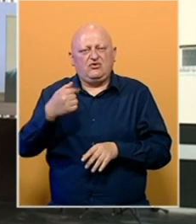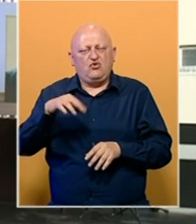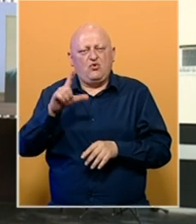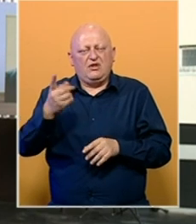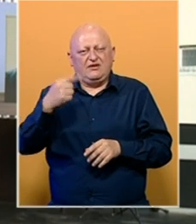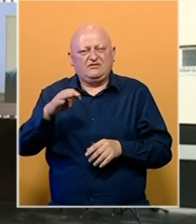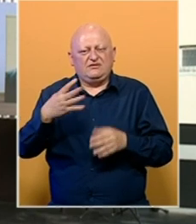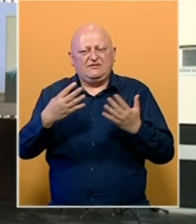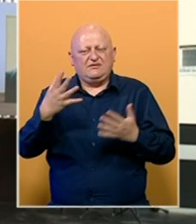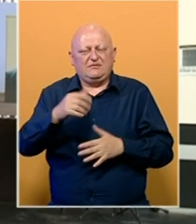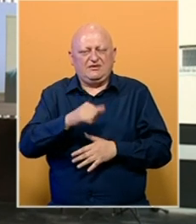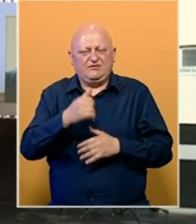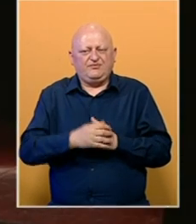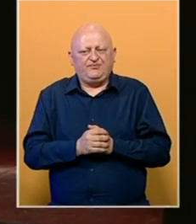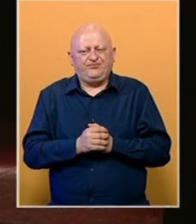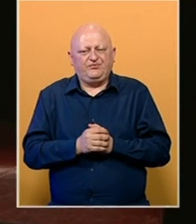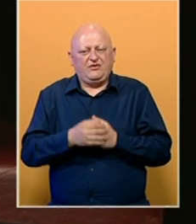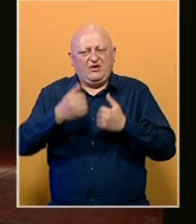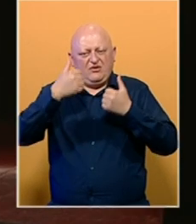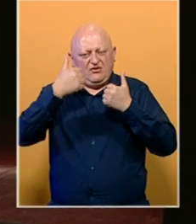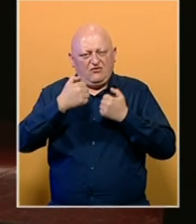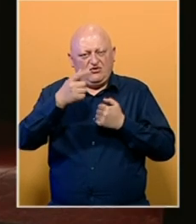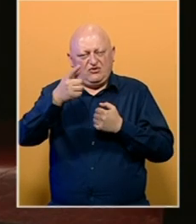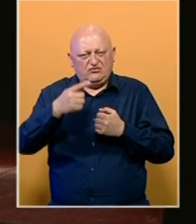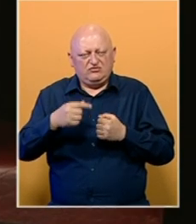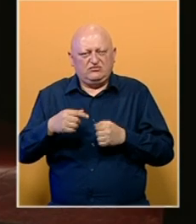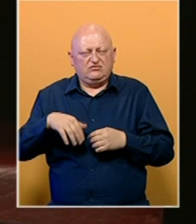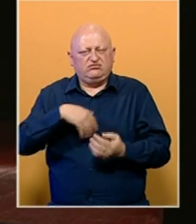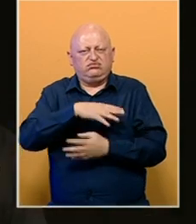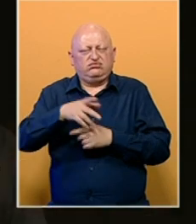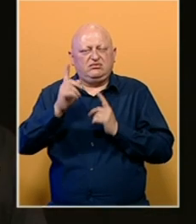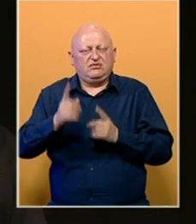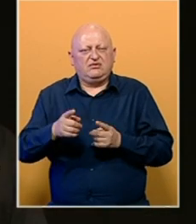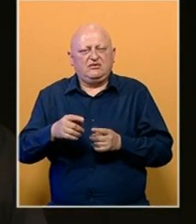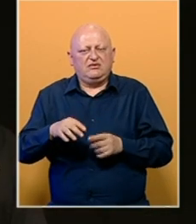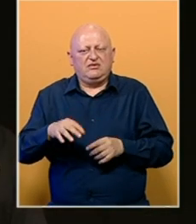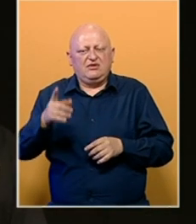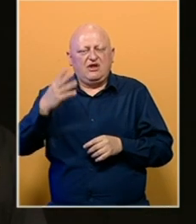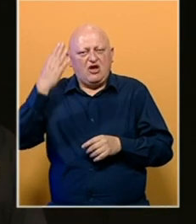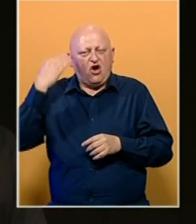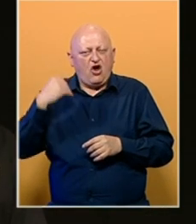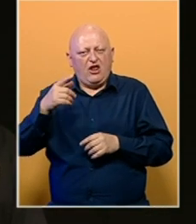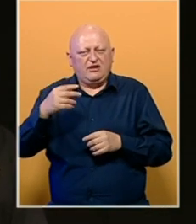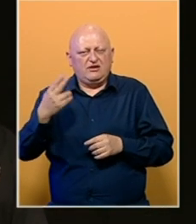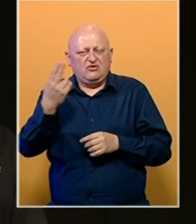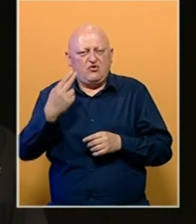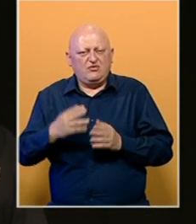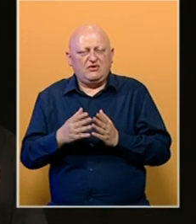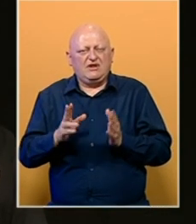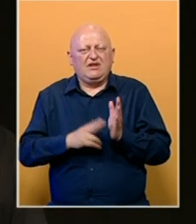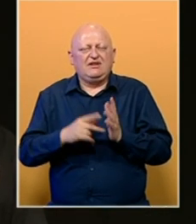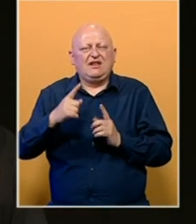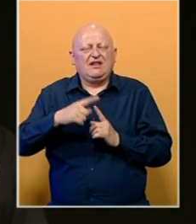1995. godine. Fotografija ovog dječaka u vihoru rata nagnala je nizozemskog književnika i umjetnika Nika